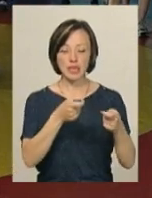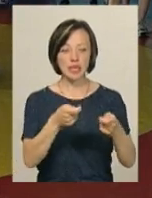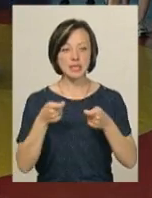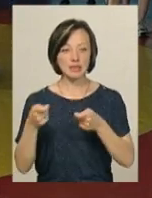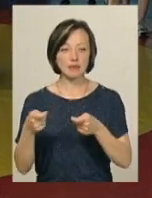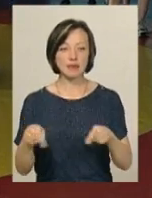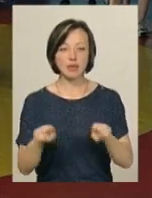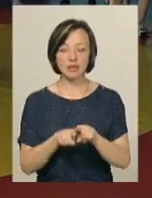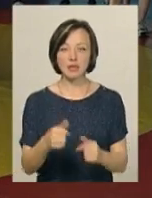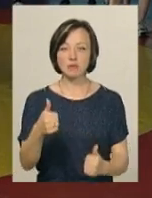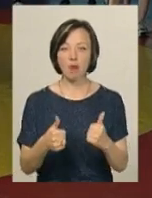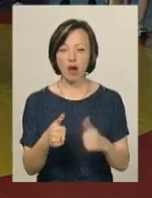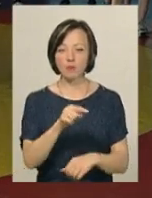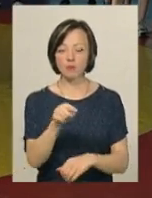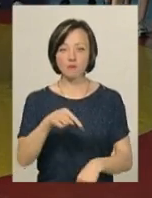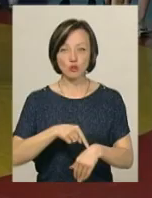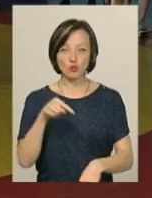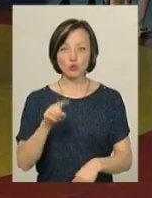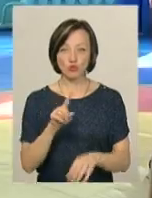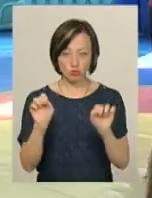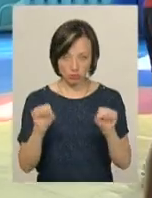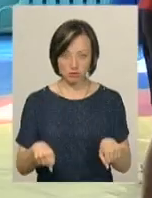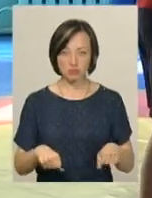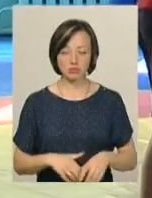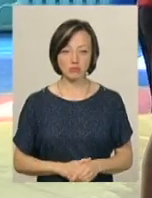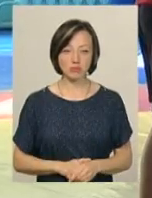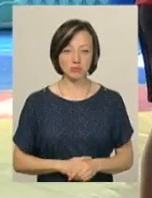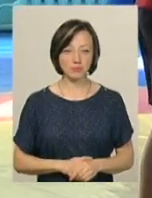такі змагання, щоб вони відчули, що вони щось можуть».